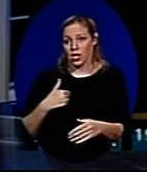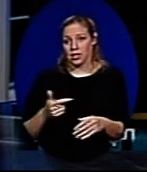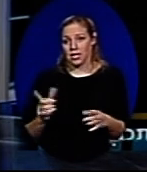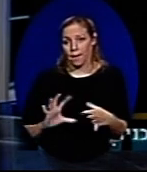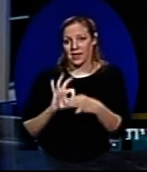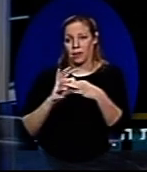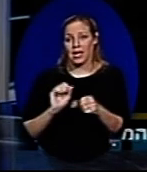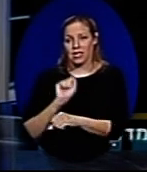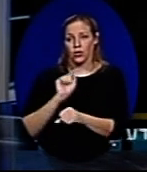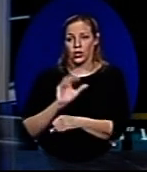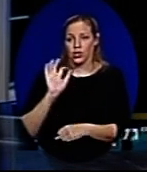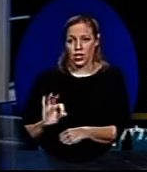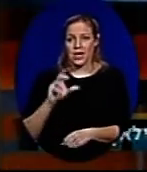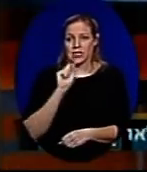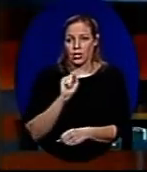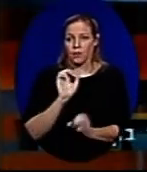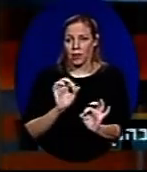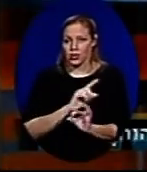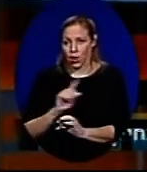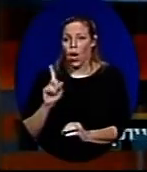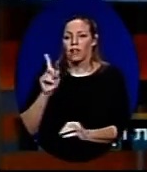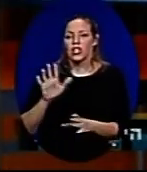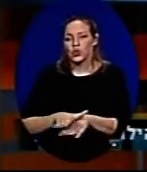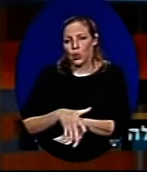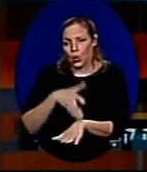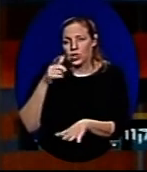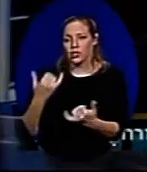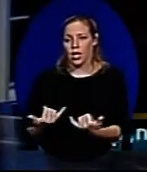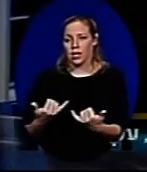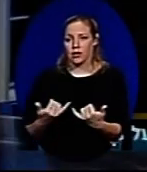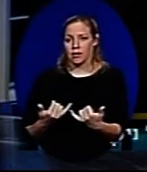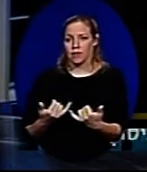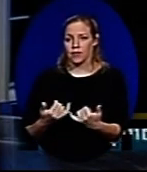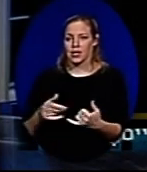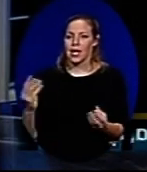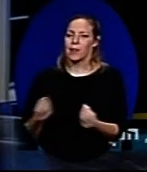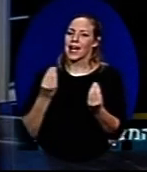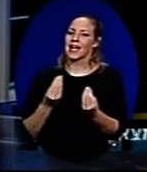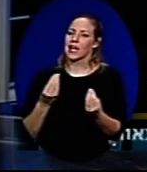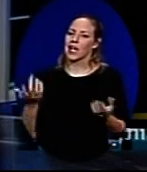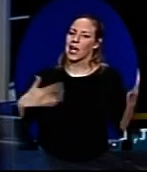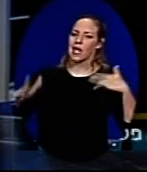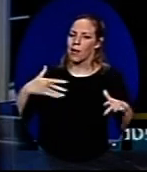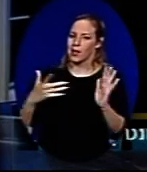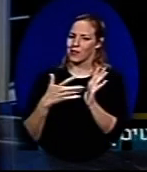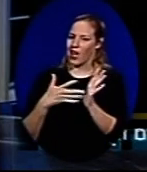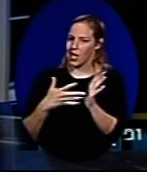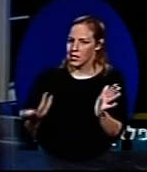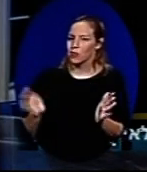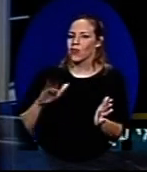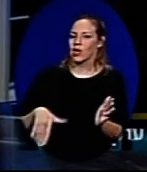מתחבר לטענות של הסנטולוגיה, אתה כל כך צודק. אבל יש לי תחושה שהיום, הרי זה גם כלי להתחמק ממבחנים,